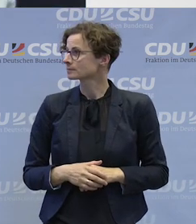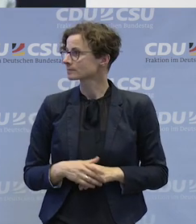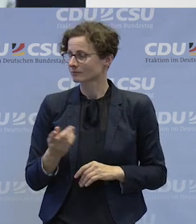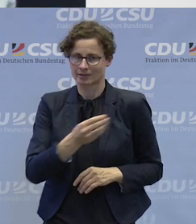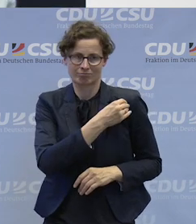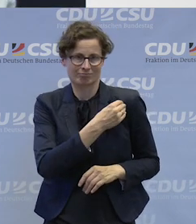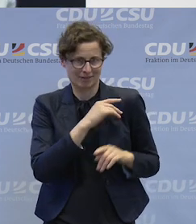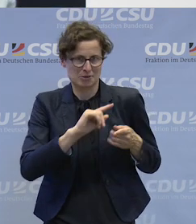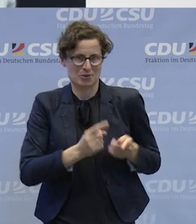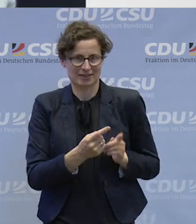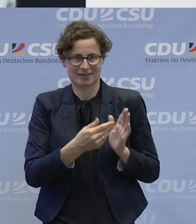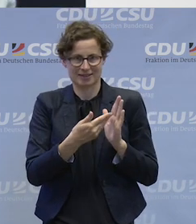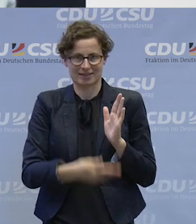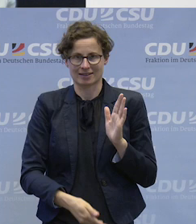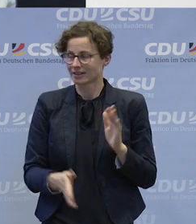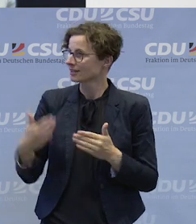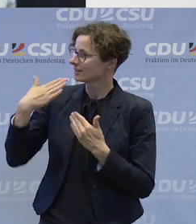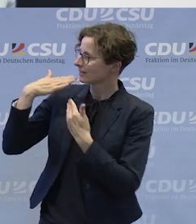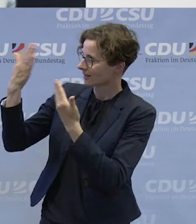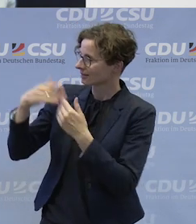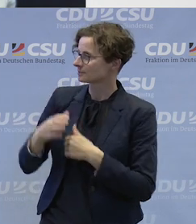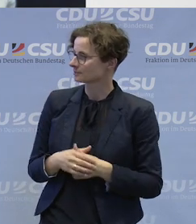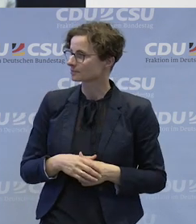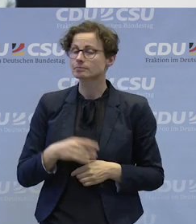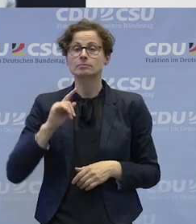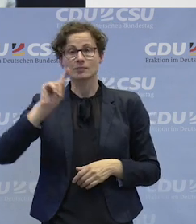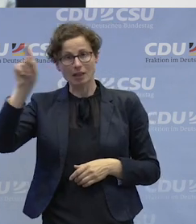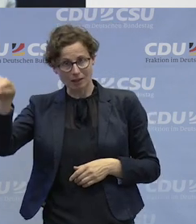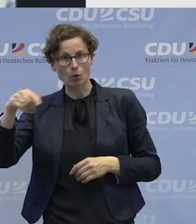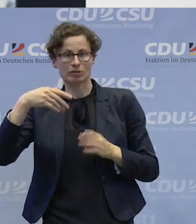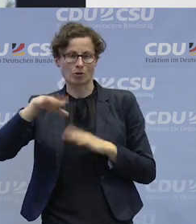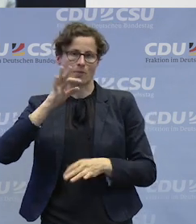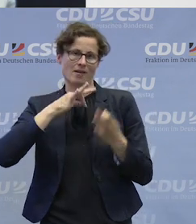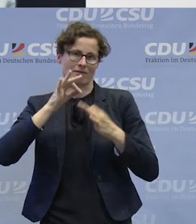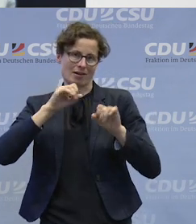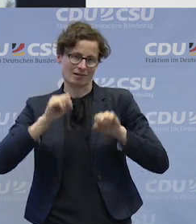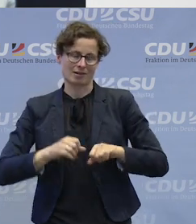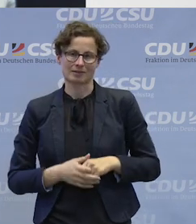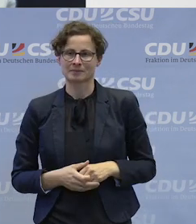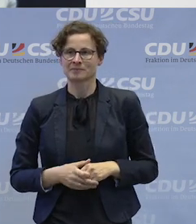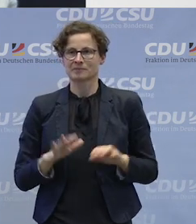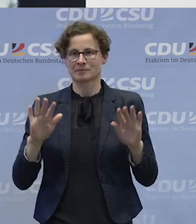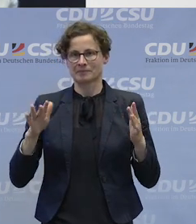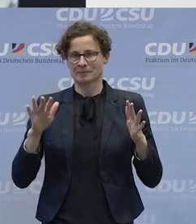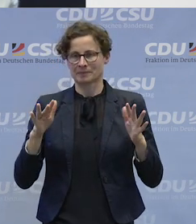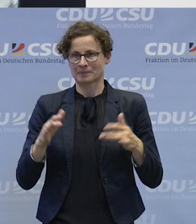gebeten, kurz zu halten, aber wir sind draußen nachher und beantworten gerne noch mehr Fragen. Ich kann mir vorstellen, dass die Fragen kommen. Herzlichen